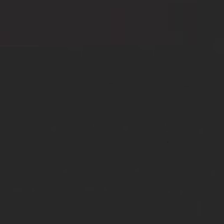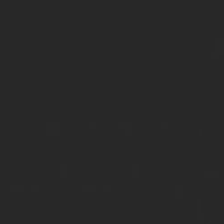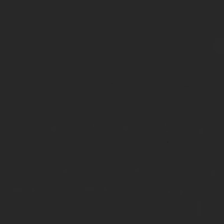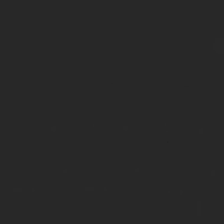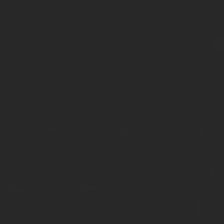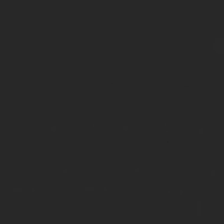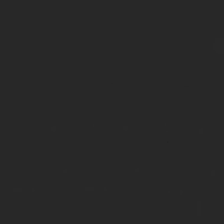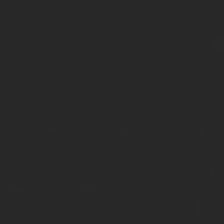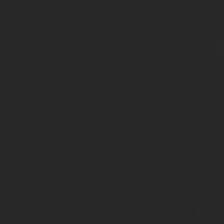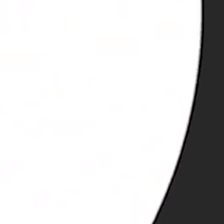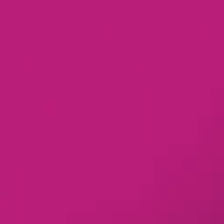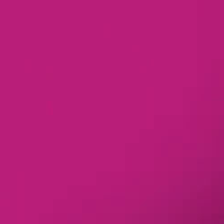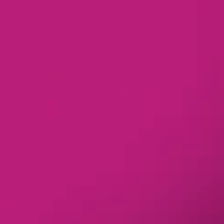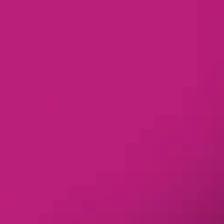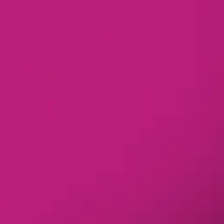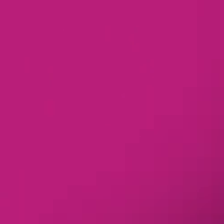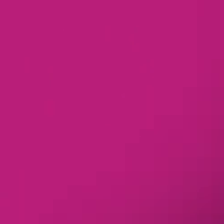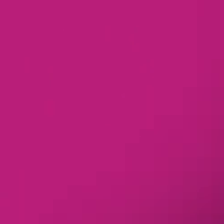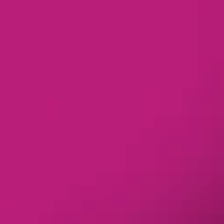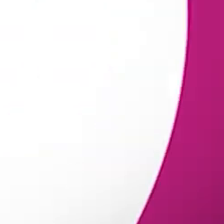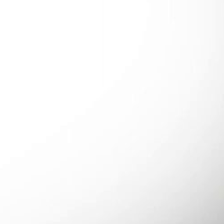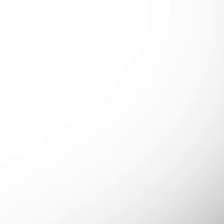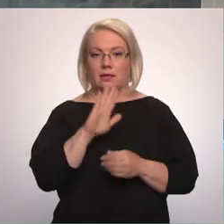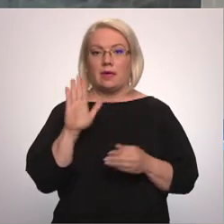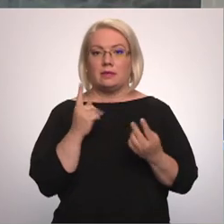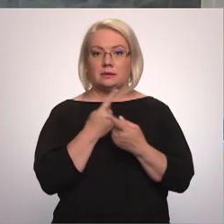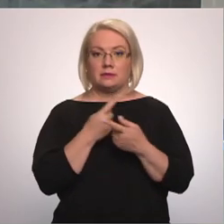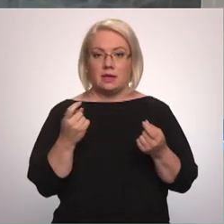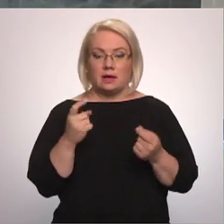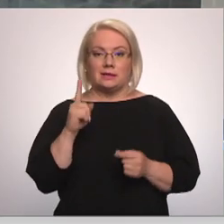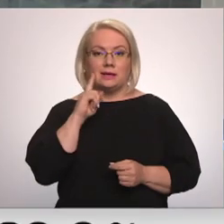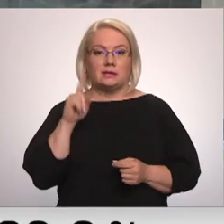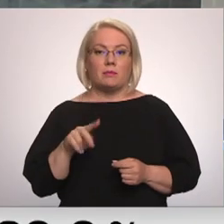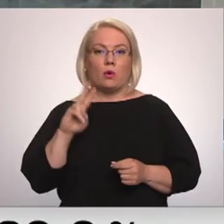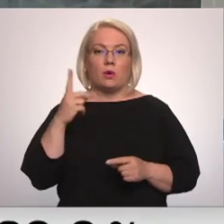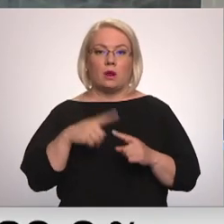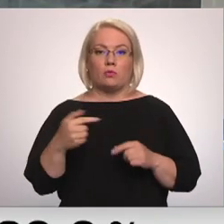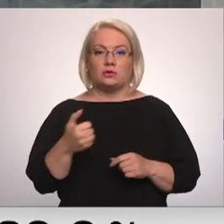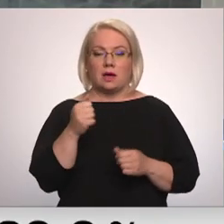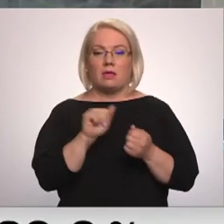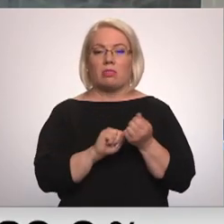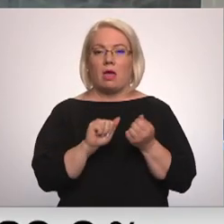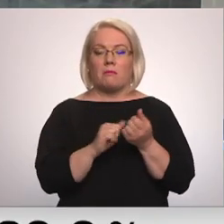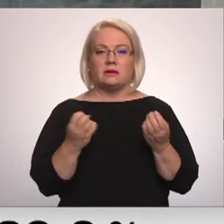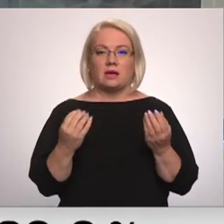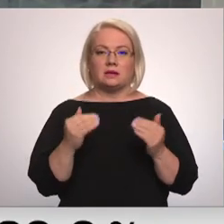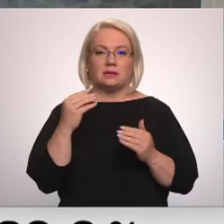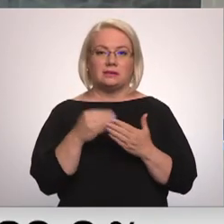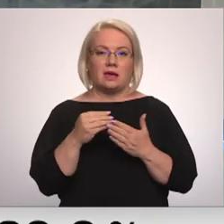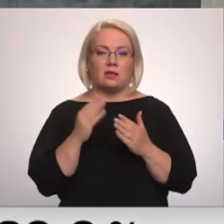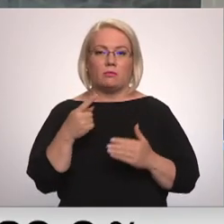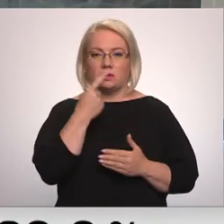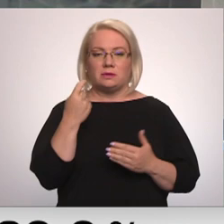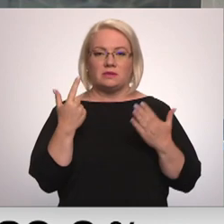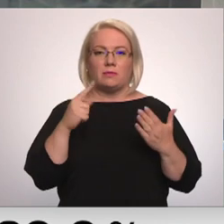Re! Viss ēters ir te! Kļuva zināms, ko otrajā pusgadā dabas gāzes tarivs būs 107 eiro